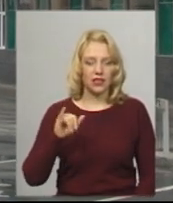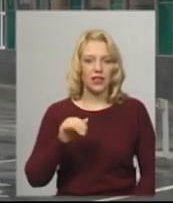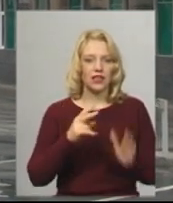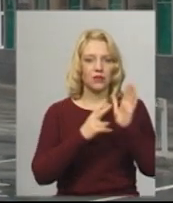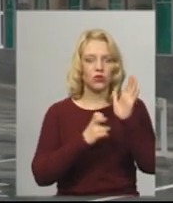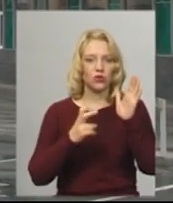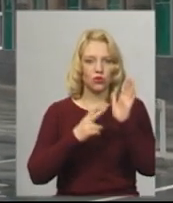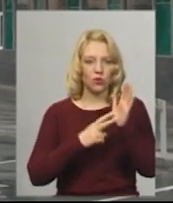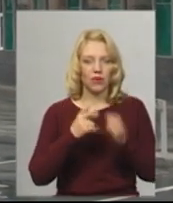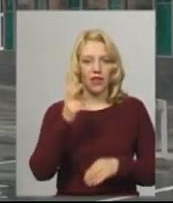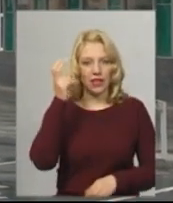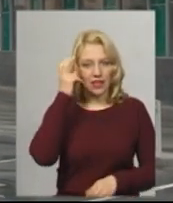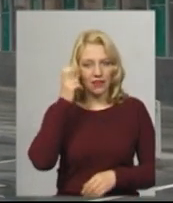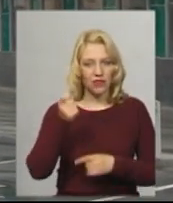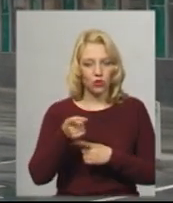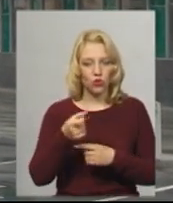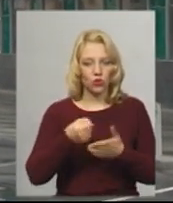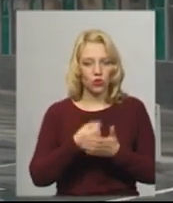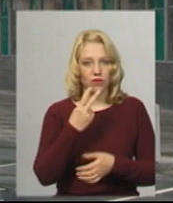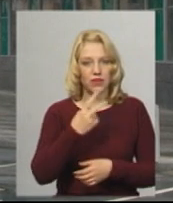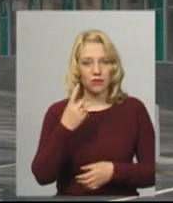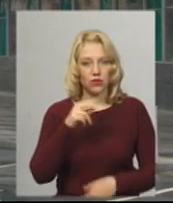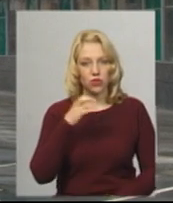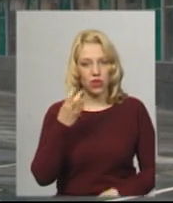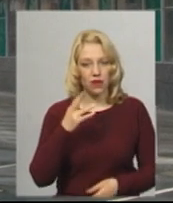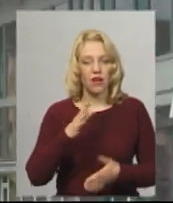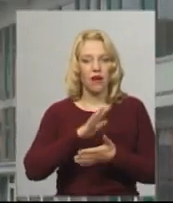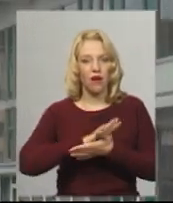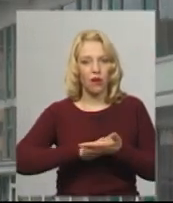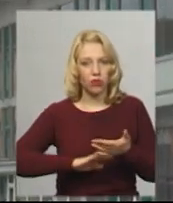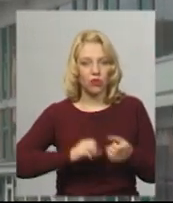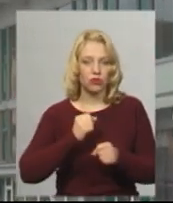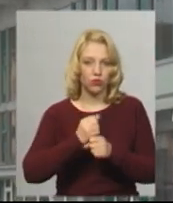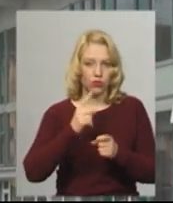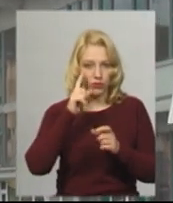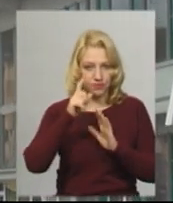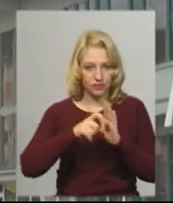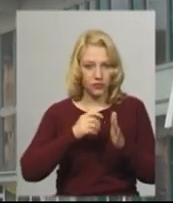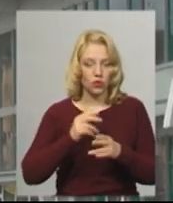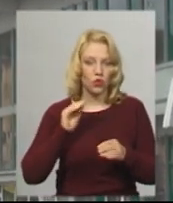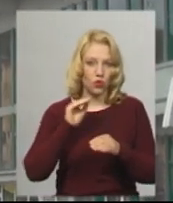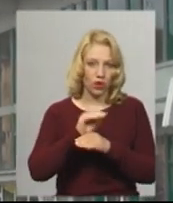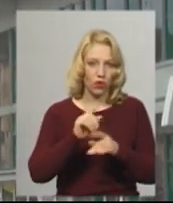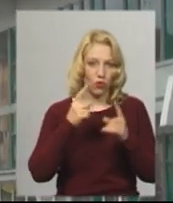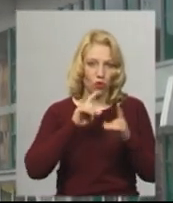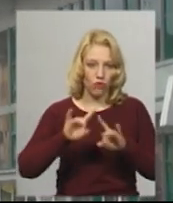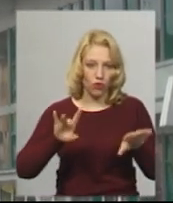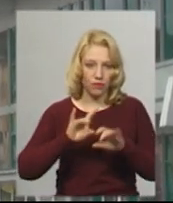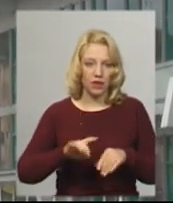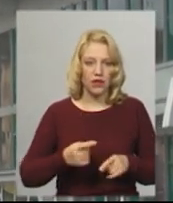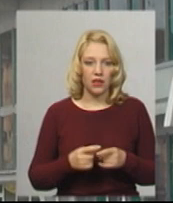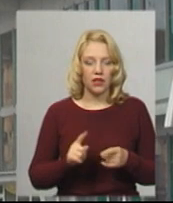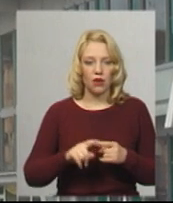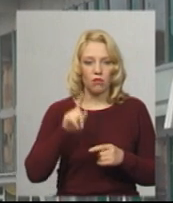-Тернопіль» до 21 червня, але подальше курсування цього поїзду буде оголошуватись додатково. Поїзди, які мають свої вагони-пласкарні, вони